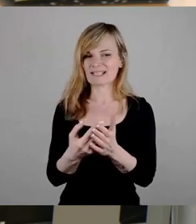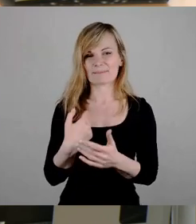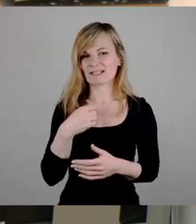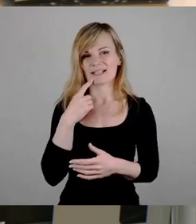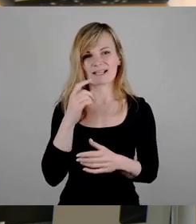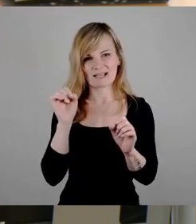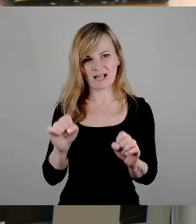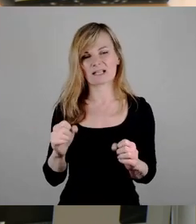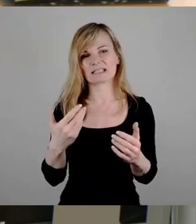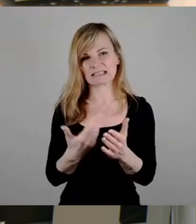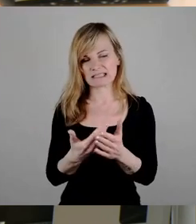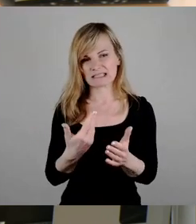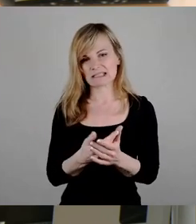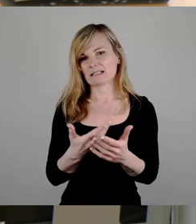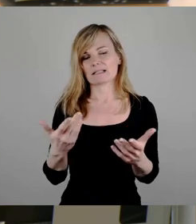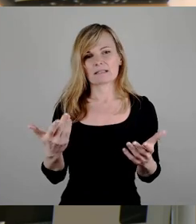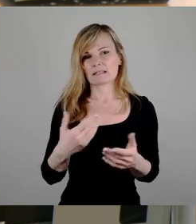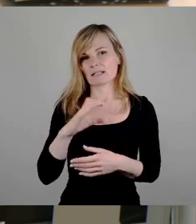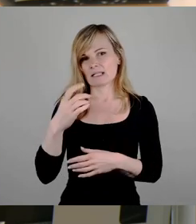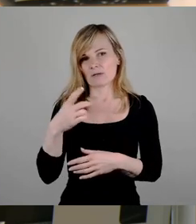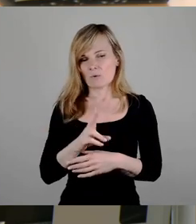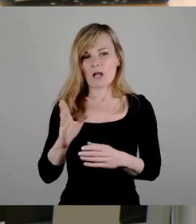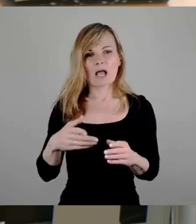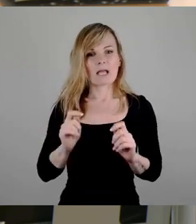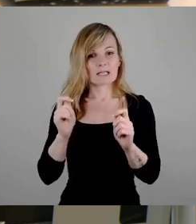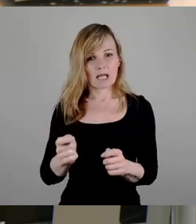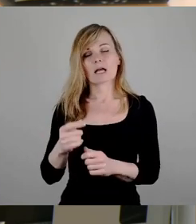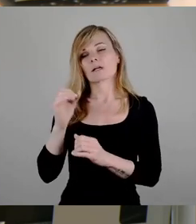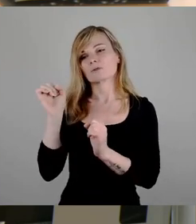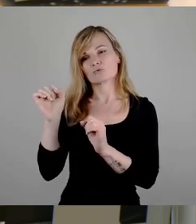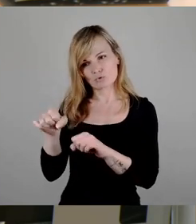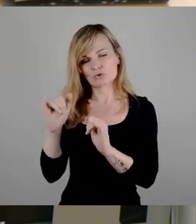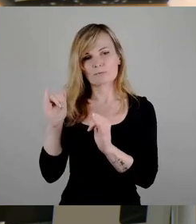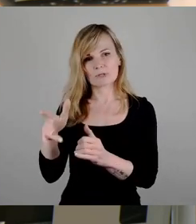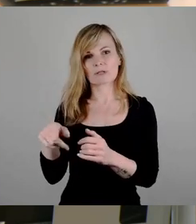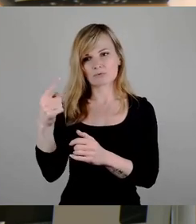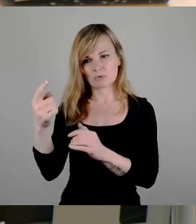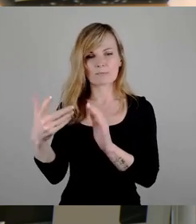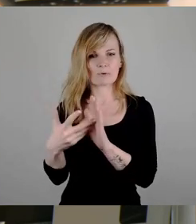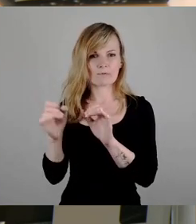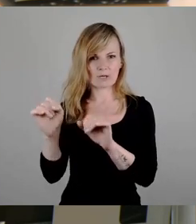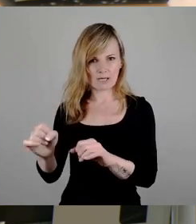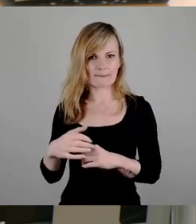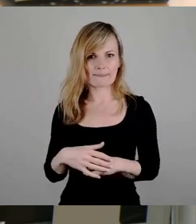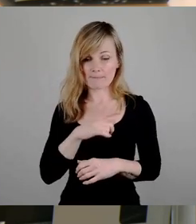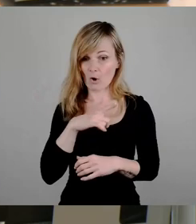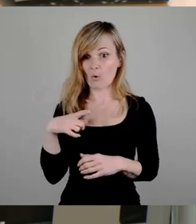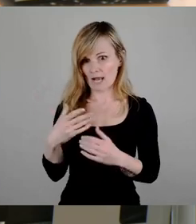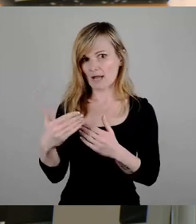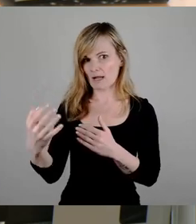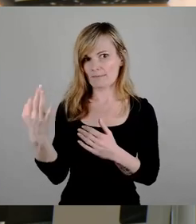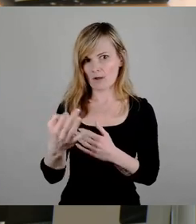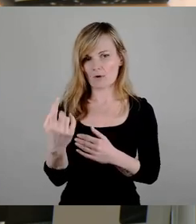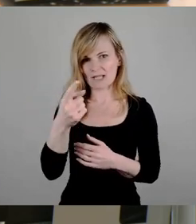eben diesem CDU-Antrag zustimmen, wenn diese Prüfung dann eben stattfindet. Das wird aber auch länger dauern, als Sie sich das